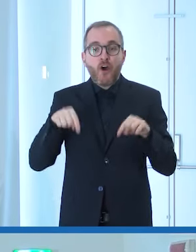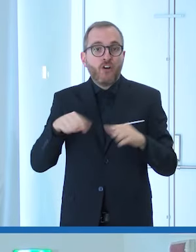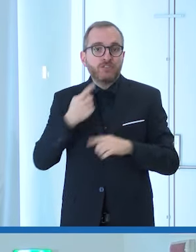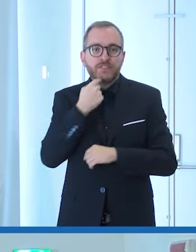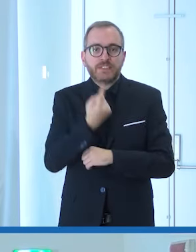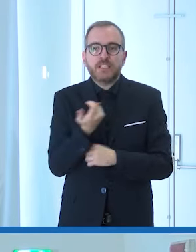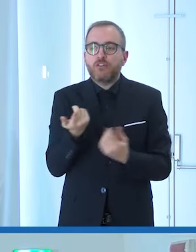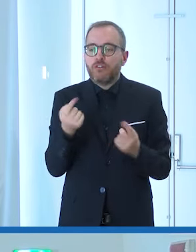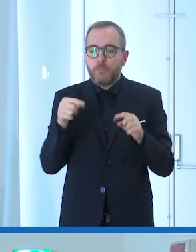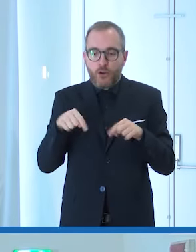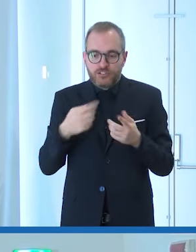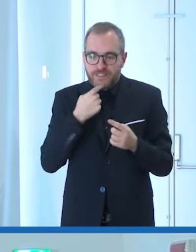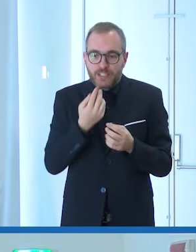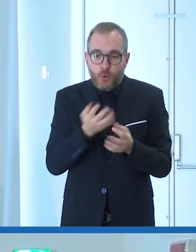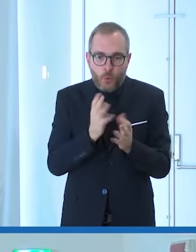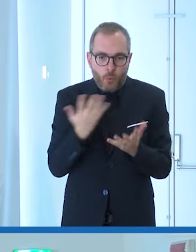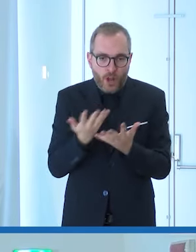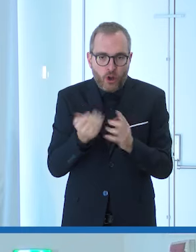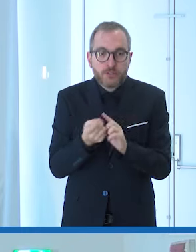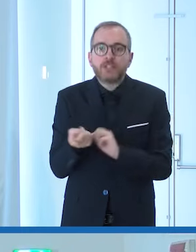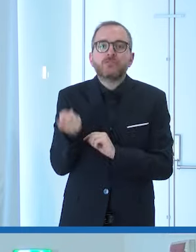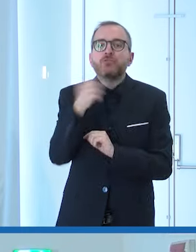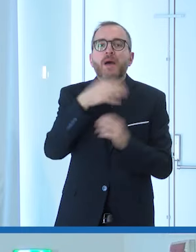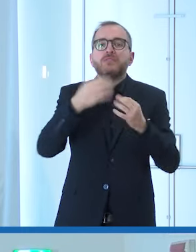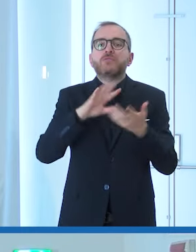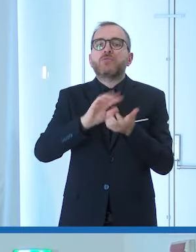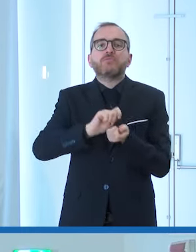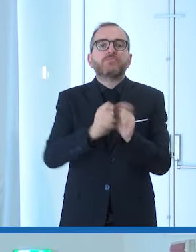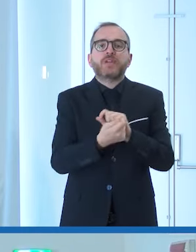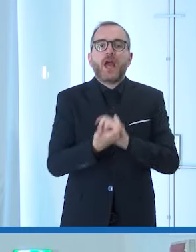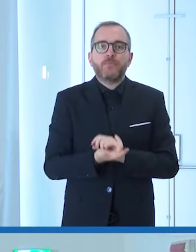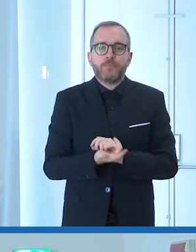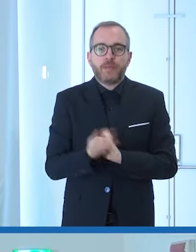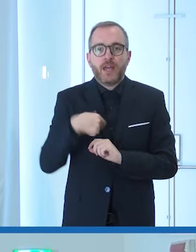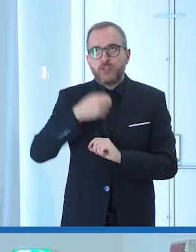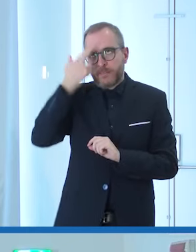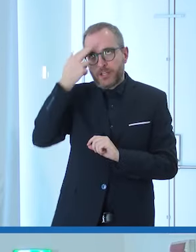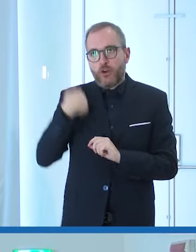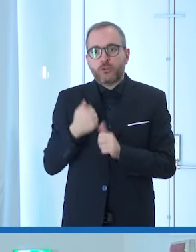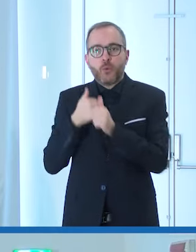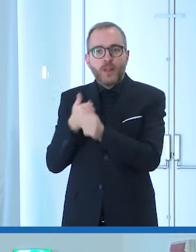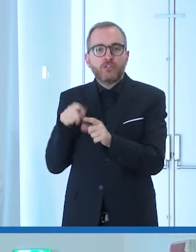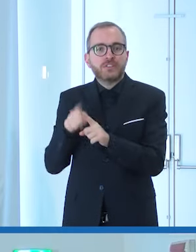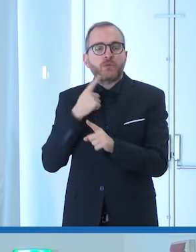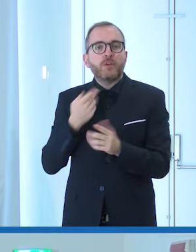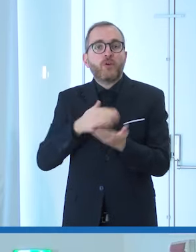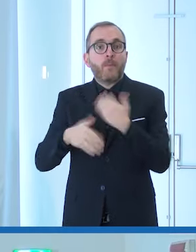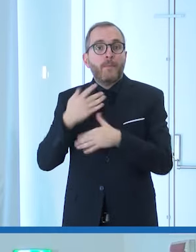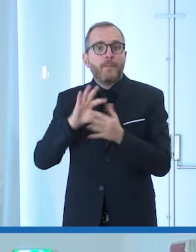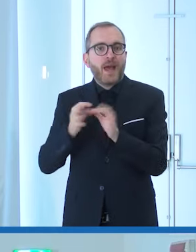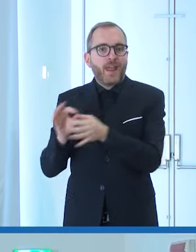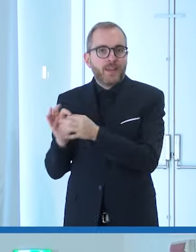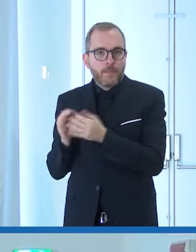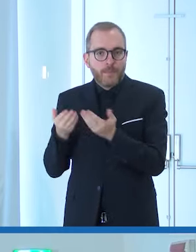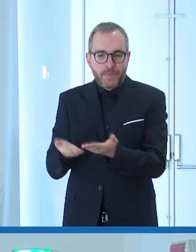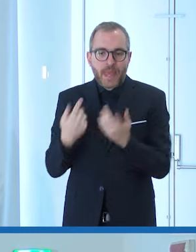domani potrebbe essere cambiato se io ripenso a quando ho cominciato a seguire le Paralimpiadi purtroppo siamo arrivati alla quindicesima purtroppo solo per